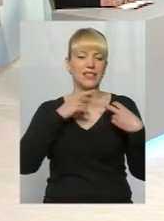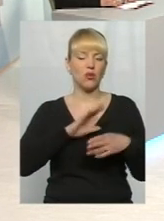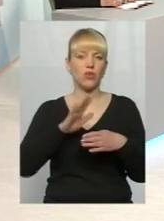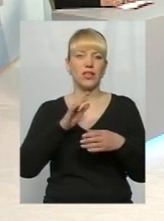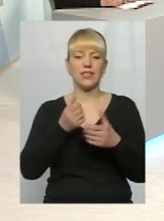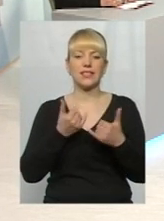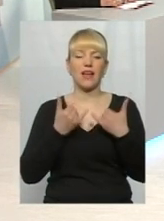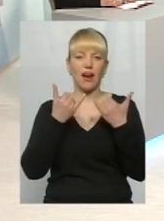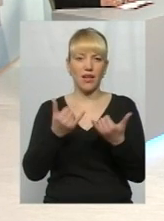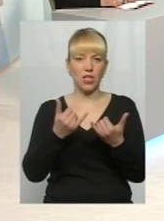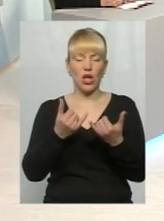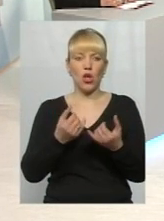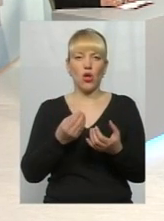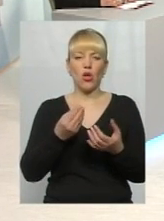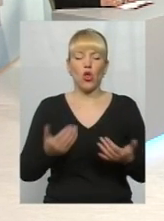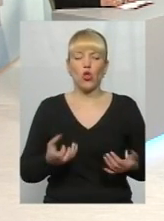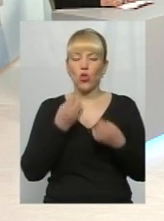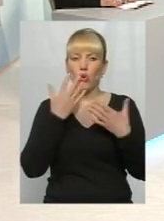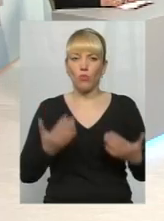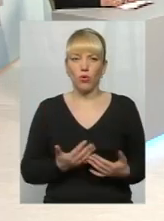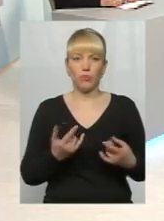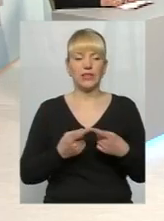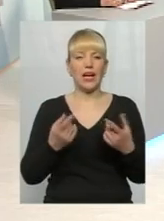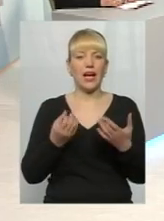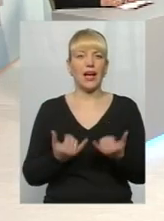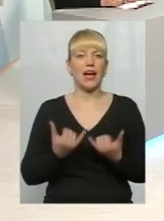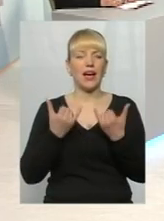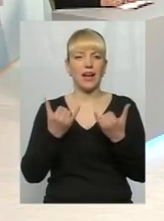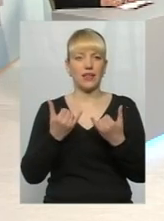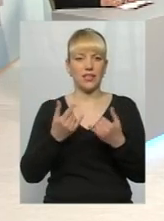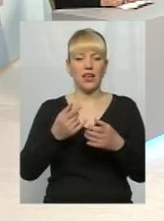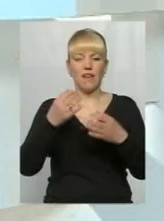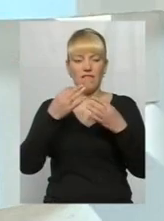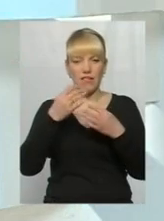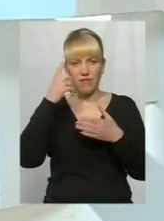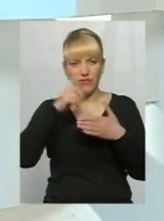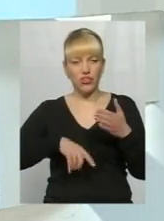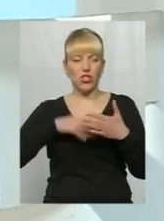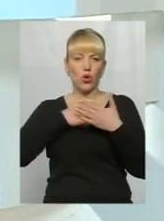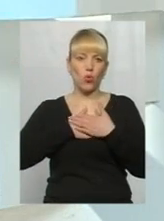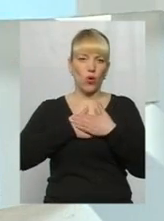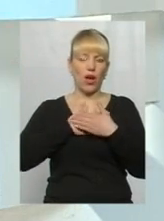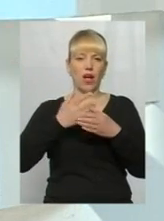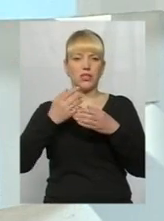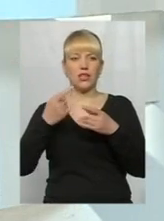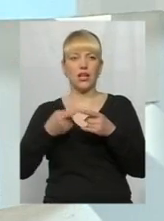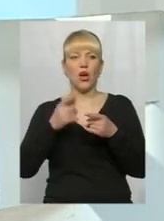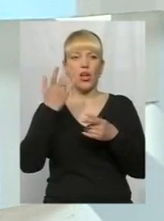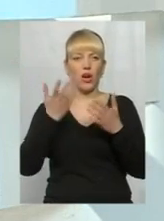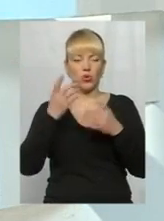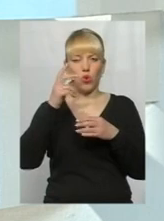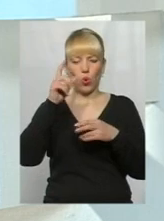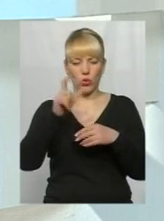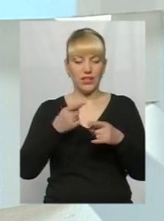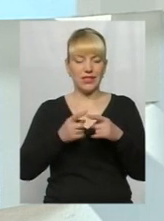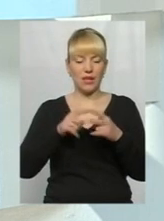а все-таки ради якихось більш вартісних речей. От ради свободи, ради віри, ради любові, ради кохання і так далі. Якщо людина це проаналізує.